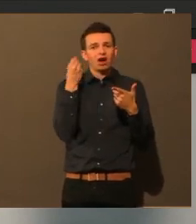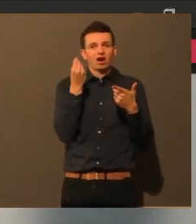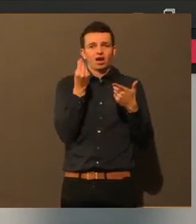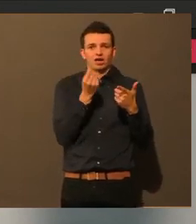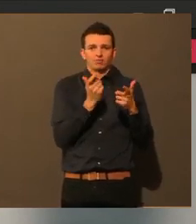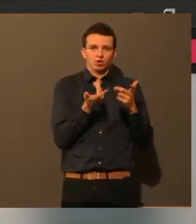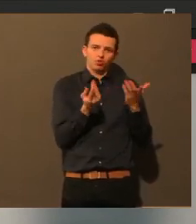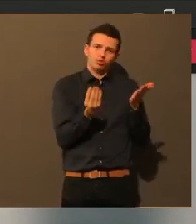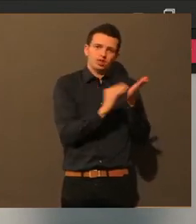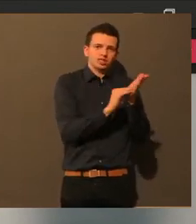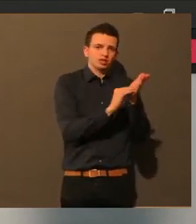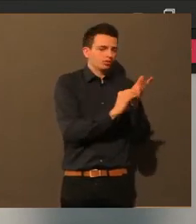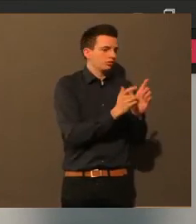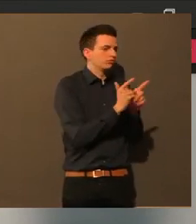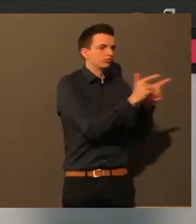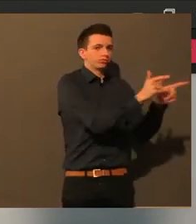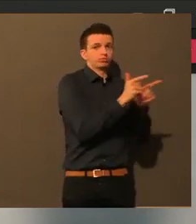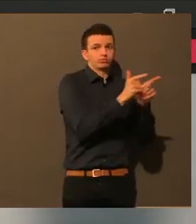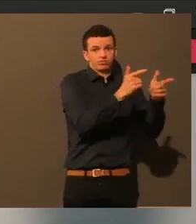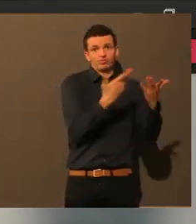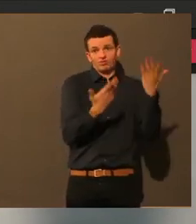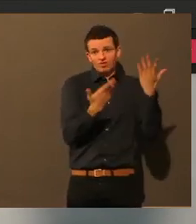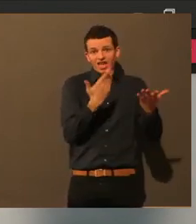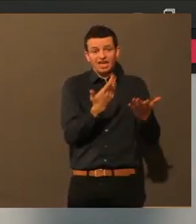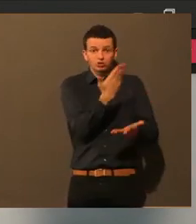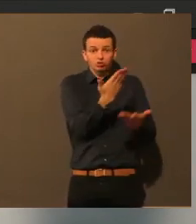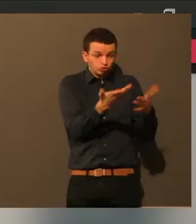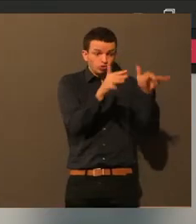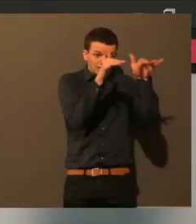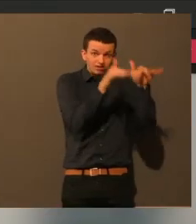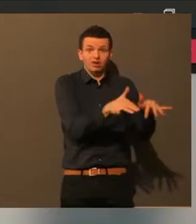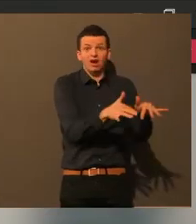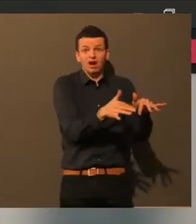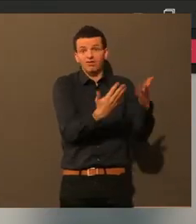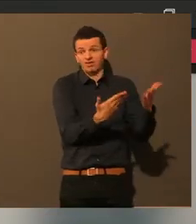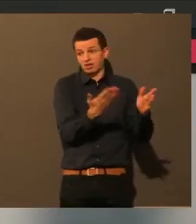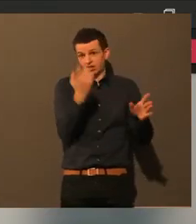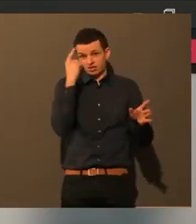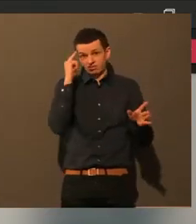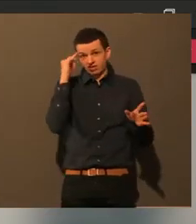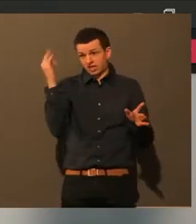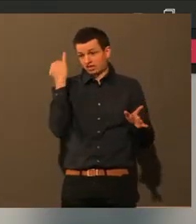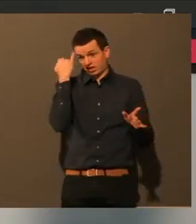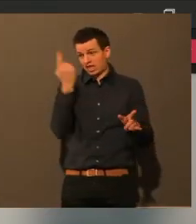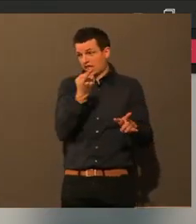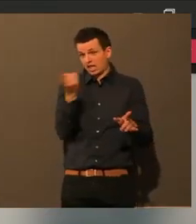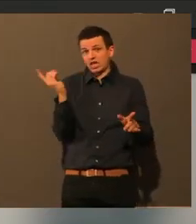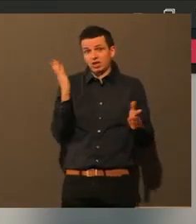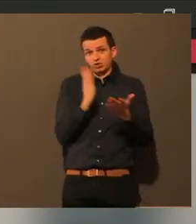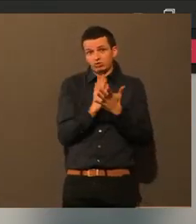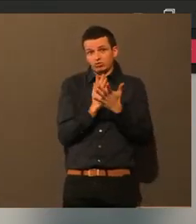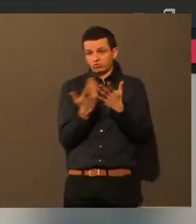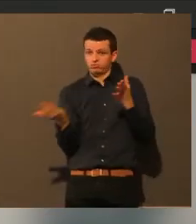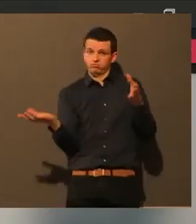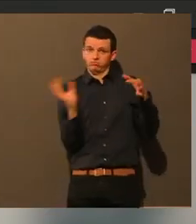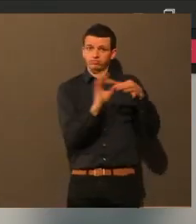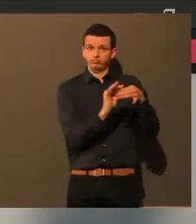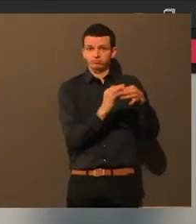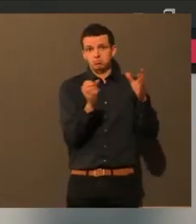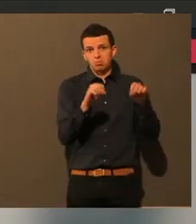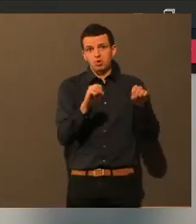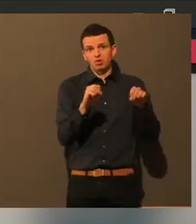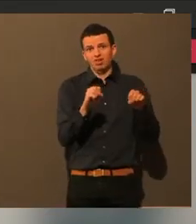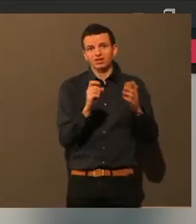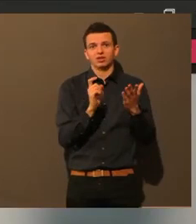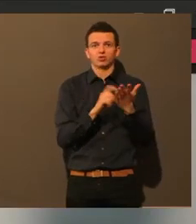man das da irgendwie noch andocken kann und ob man da noch was machen kann. Weil es ist halt natürlich, ich überlege bloß gerade, weil es ja auch immer